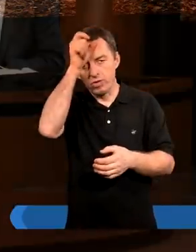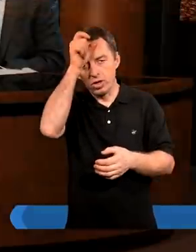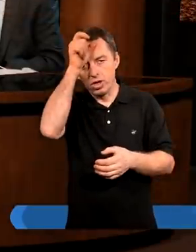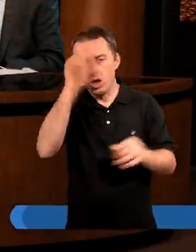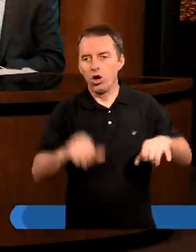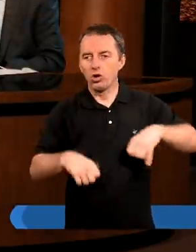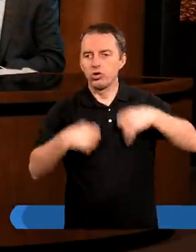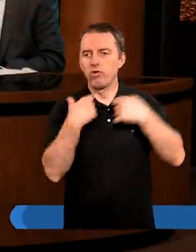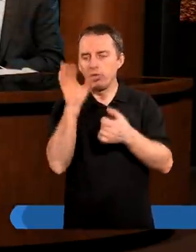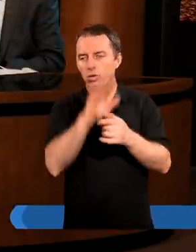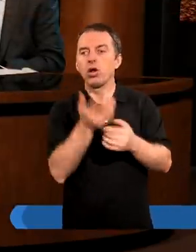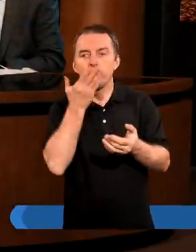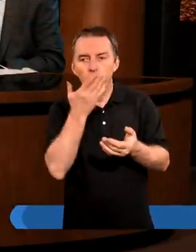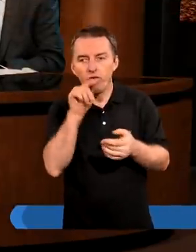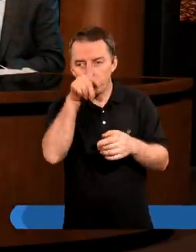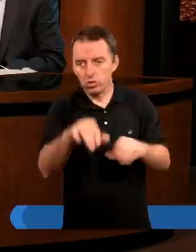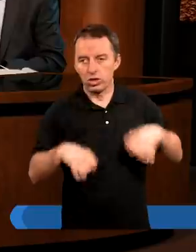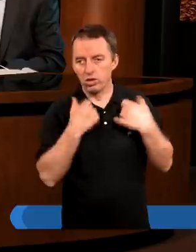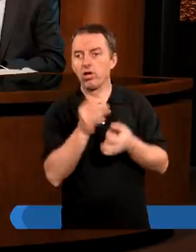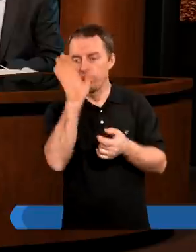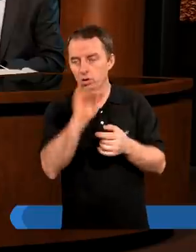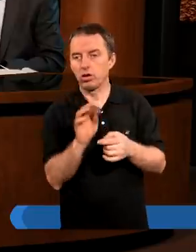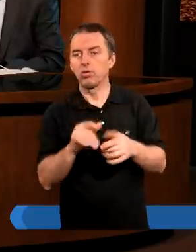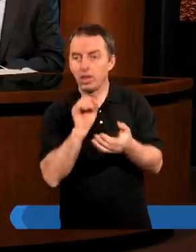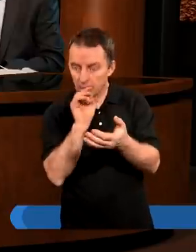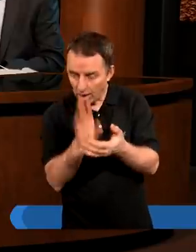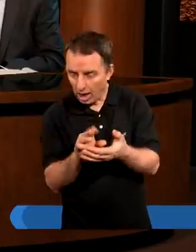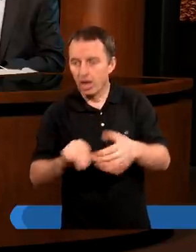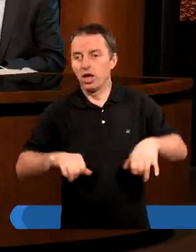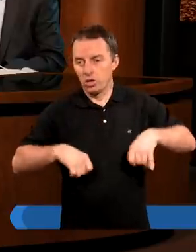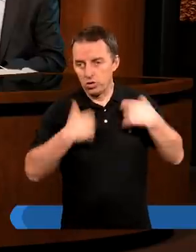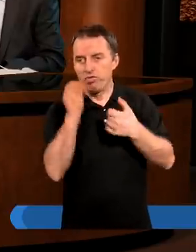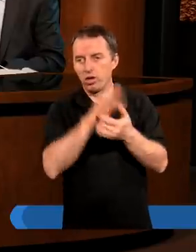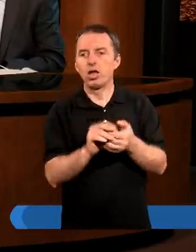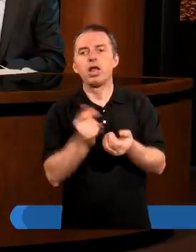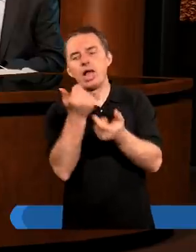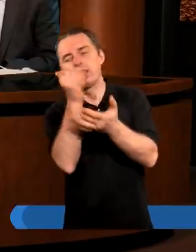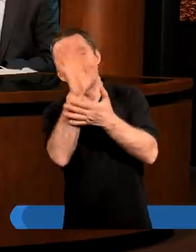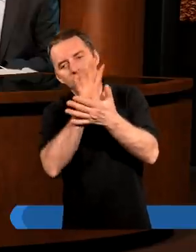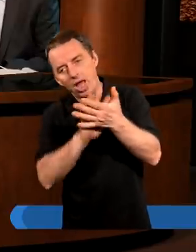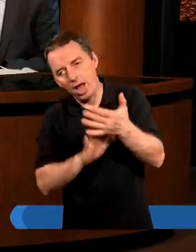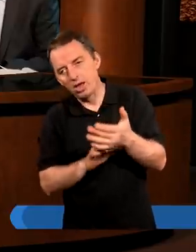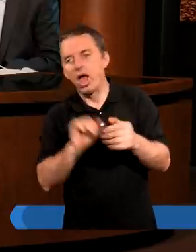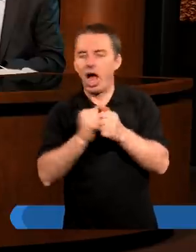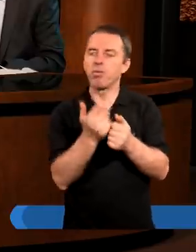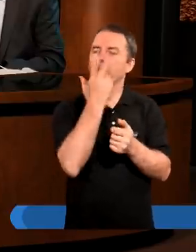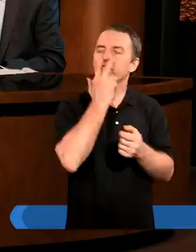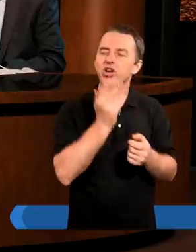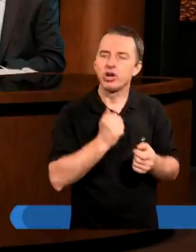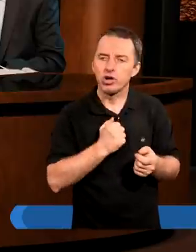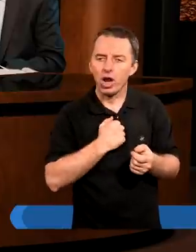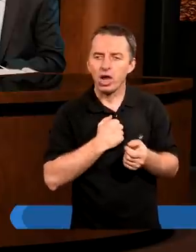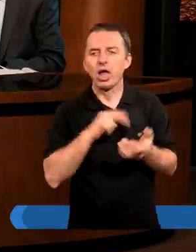o gniewie Bożym tu jest mowa? Tak. Tak. Czy mamy jakieś teksty, ażeby wyraźnie